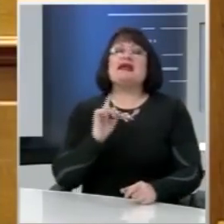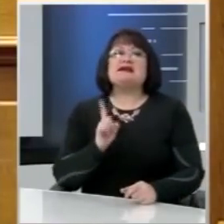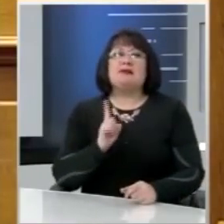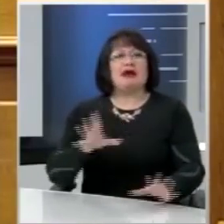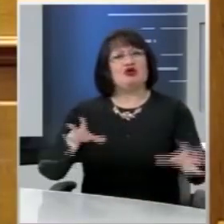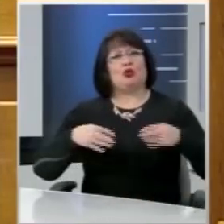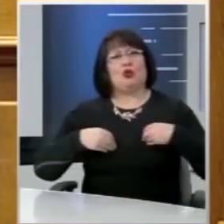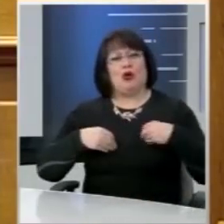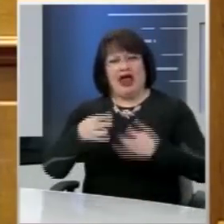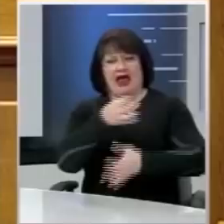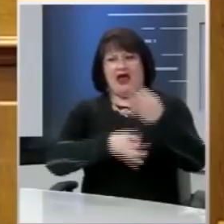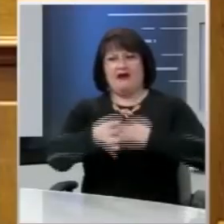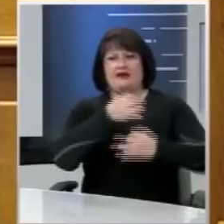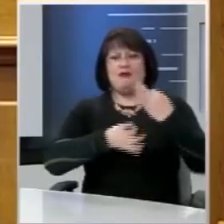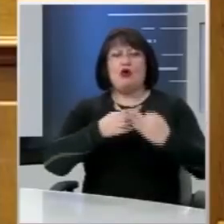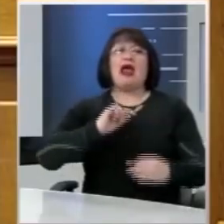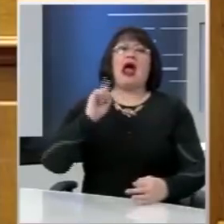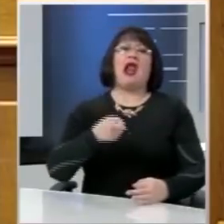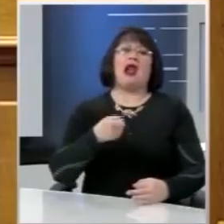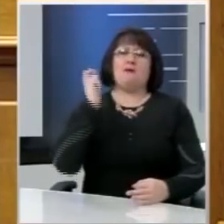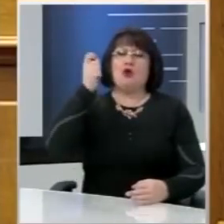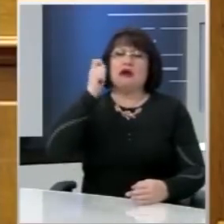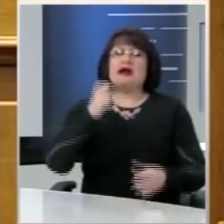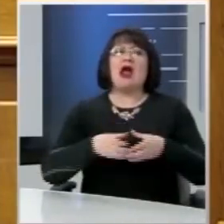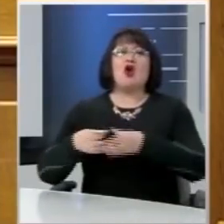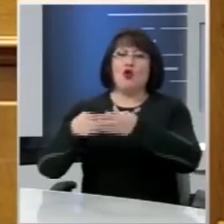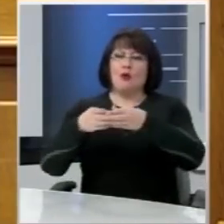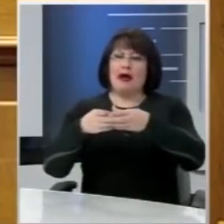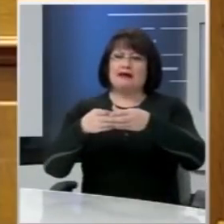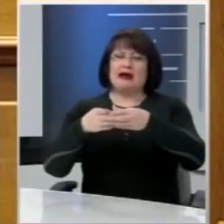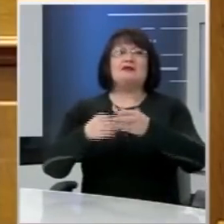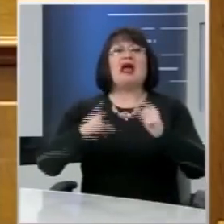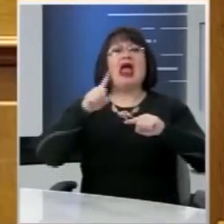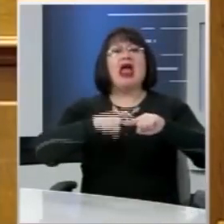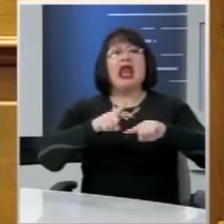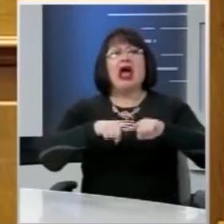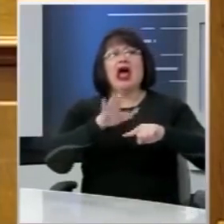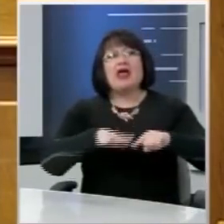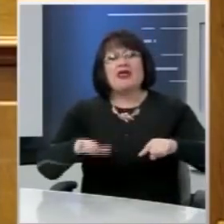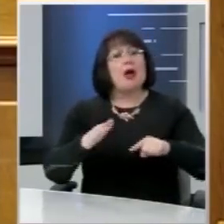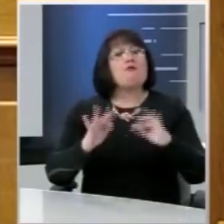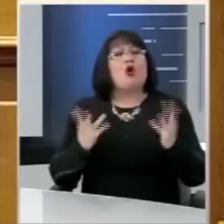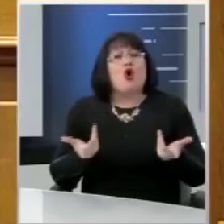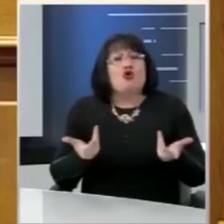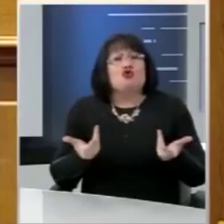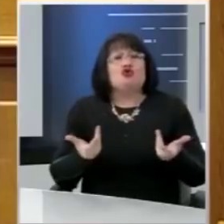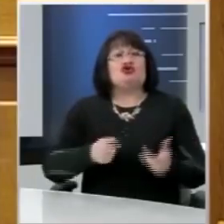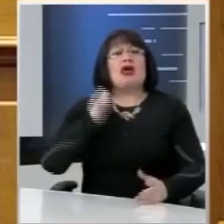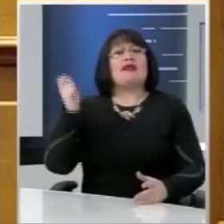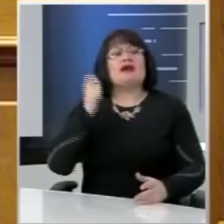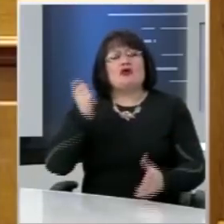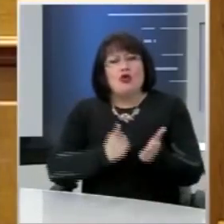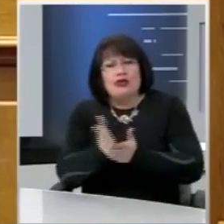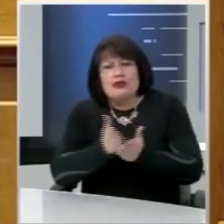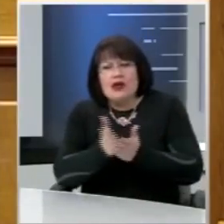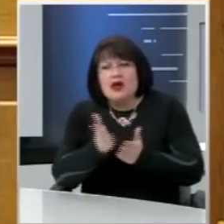αποδοχή των επιχειρημάτων των άλλων κομμάτων της κυβέρνησης για την Ελλάδα που μεγαλώνει έτσι, για τα εθνικά μας δίκαια που